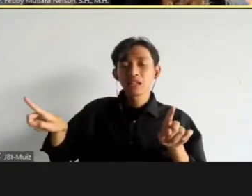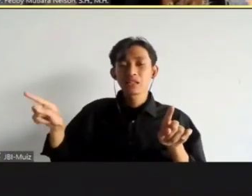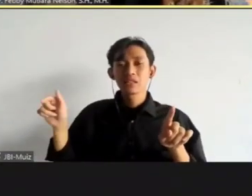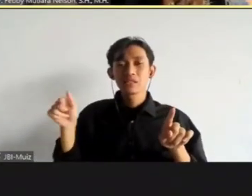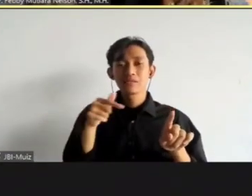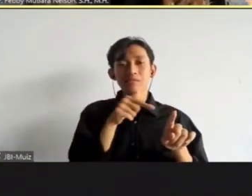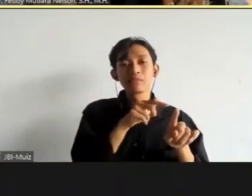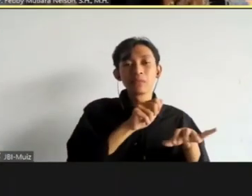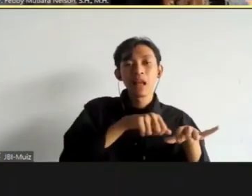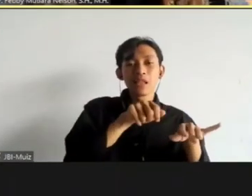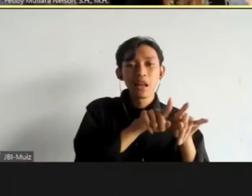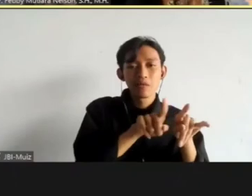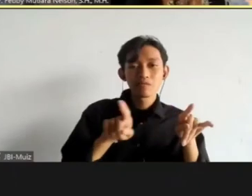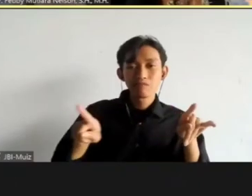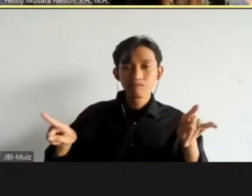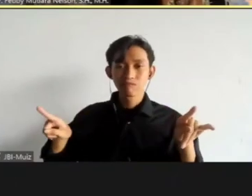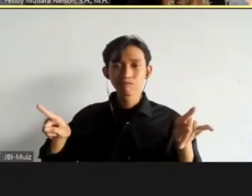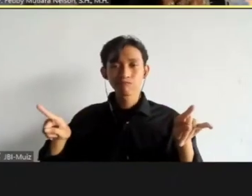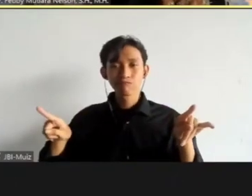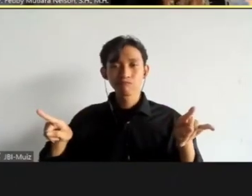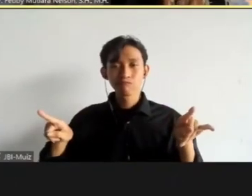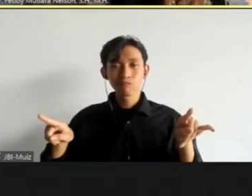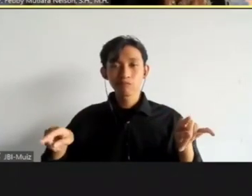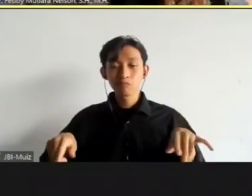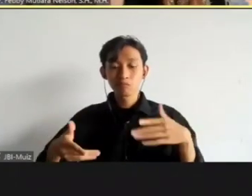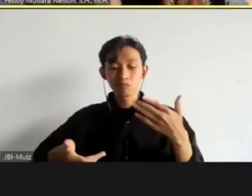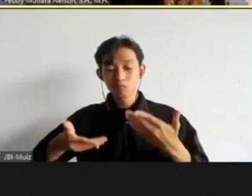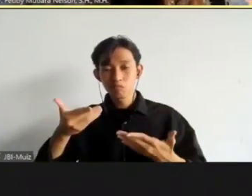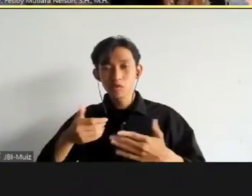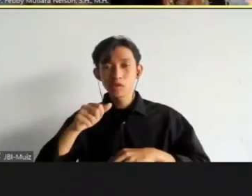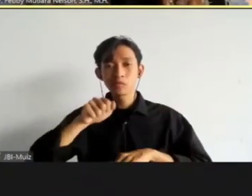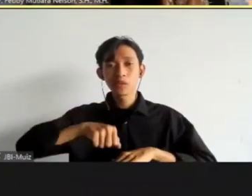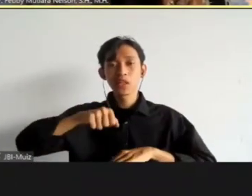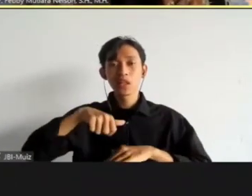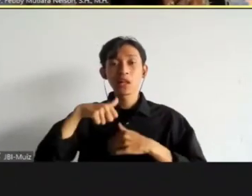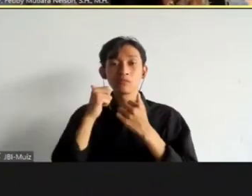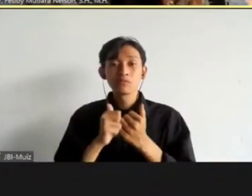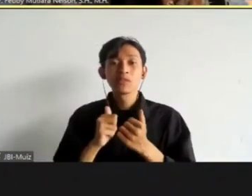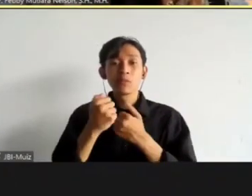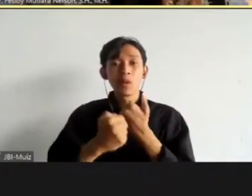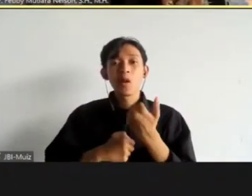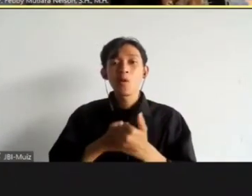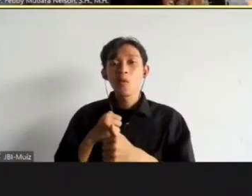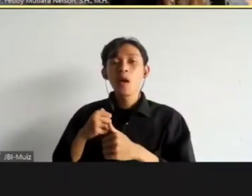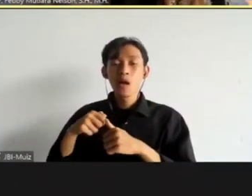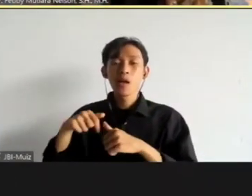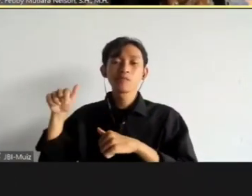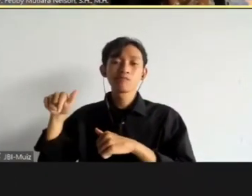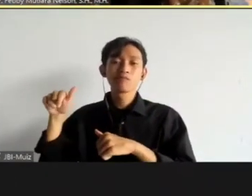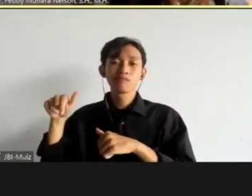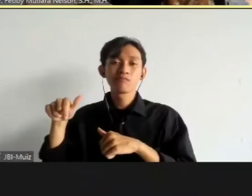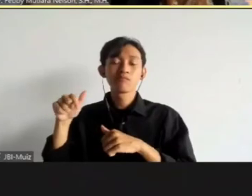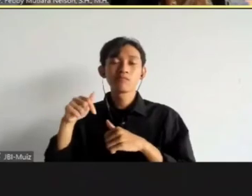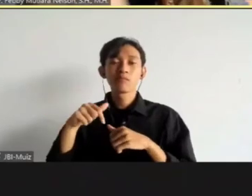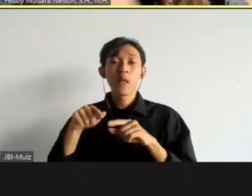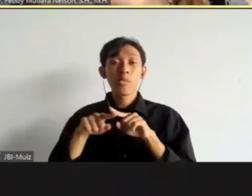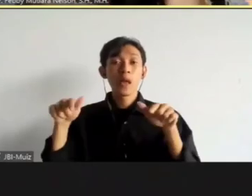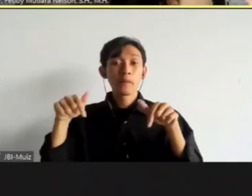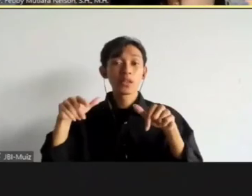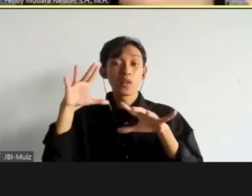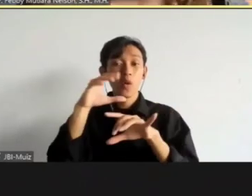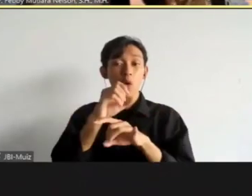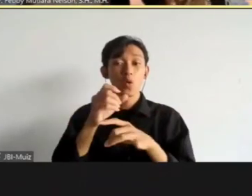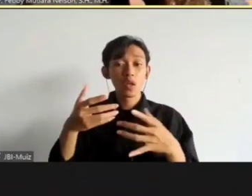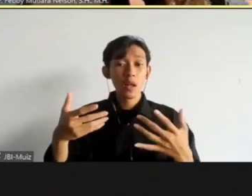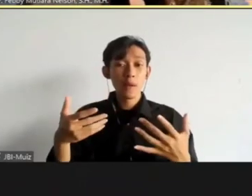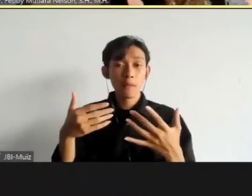restoratif justice dengan plea bargain. Walaupun pengadilan juga bisa melakukan restoratif justice gitu ya. Tapi di sini yang dipokuskan adalah